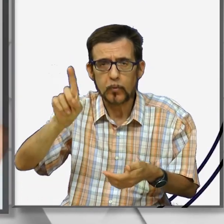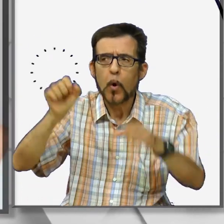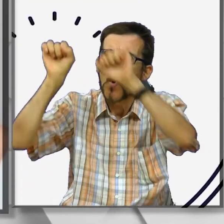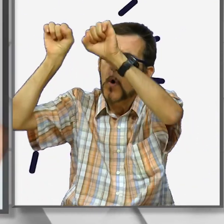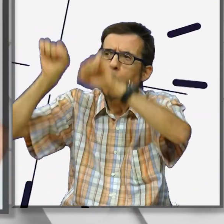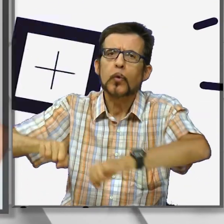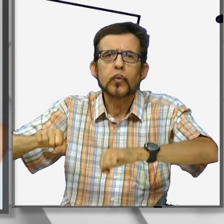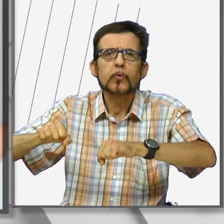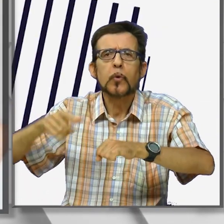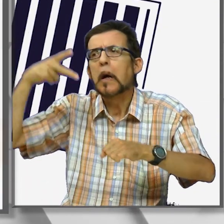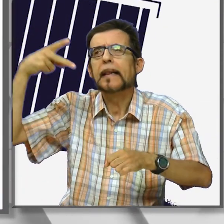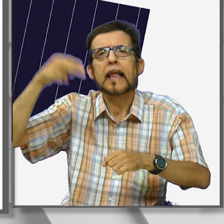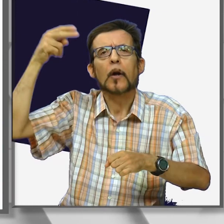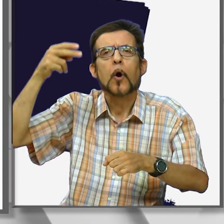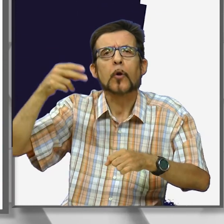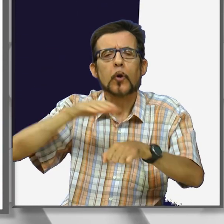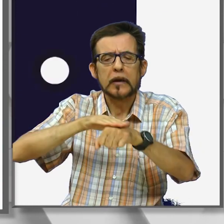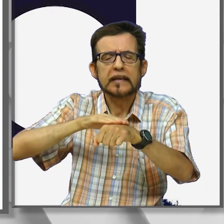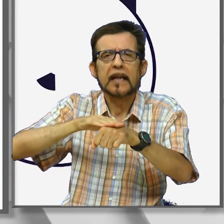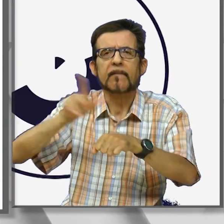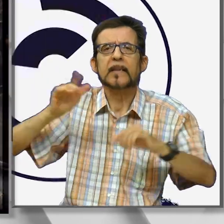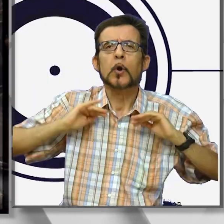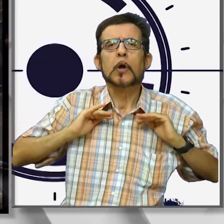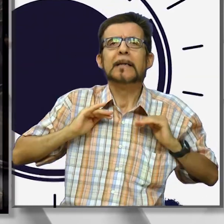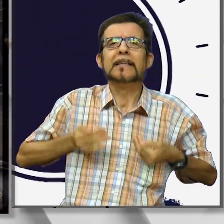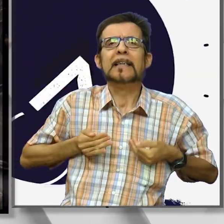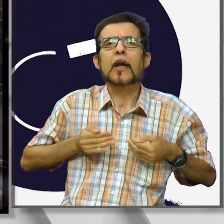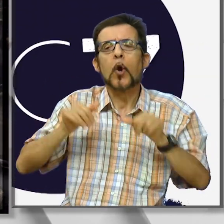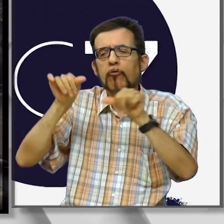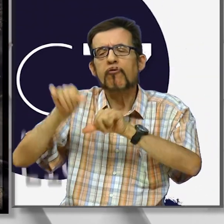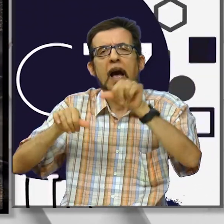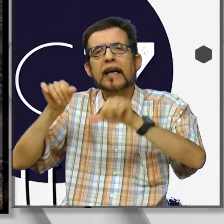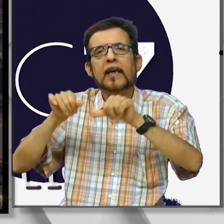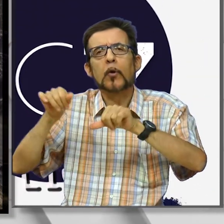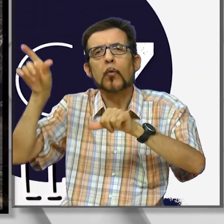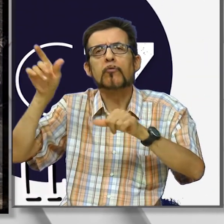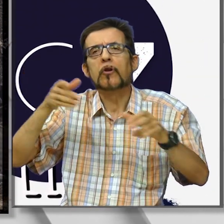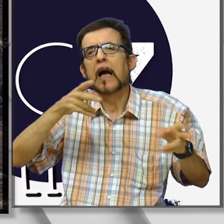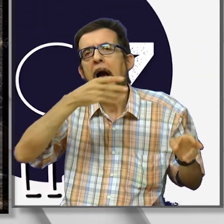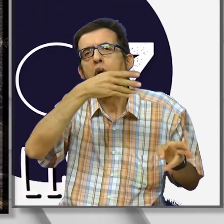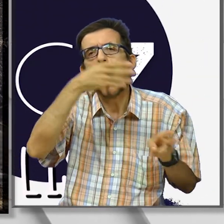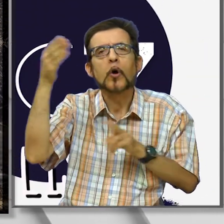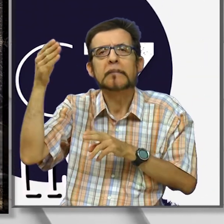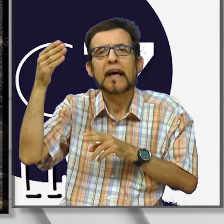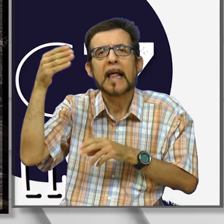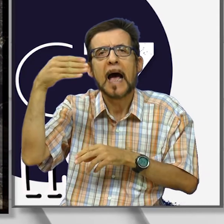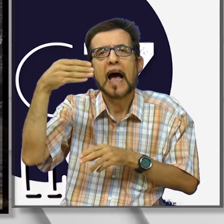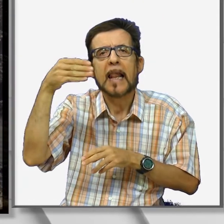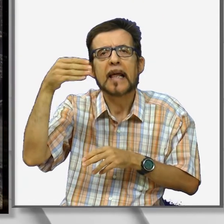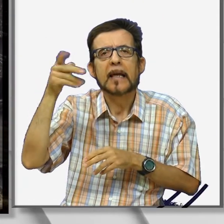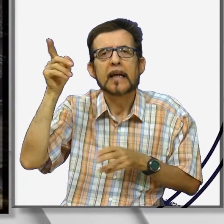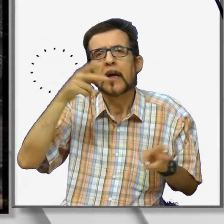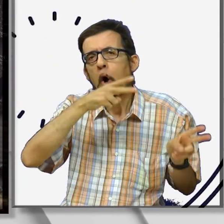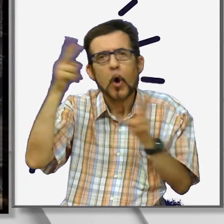interrotto il servizio di senologia chirurgica all'ospedale San Francesco di Nuoro, a cui afferivano tantissime